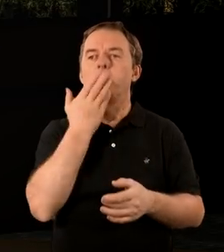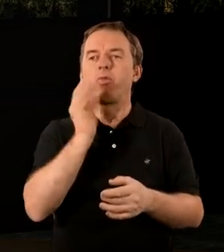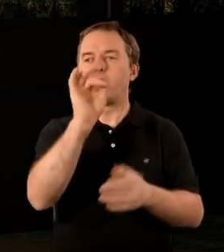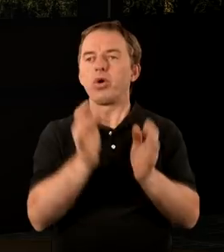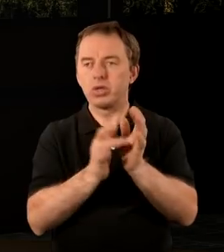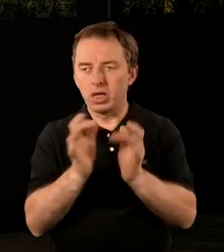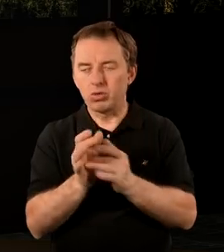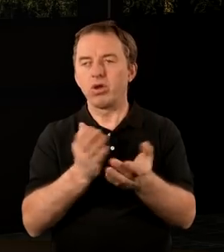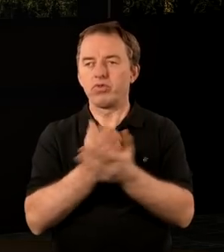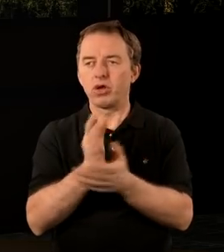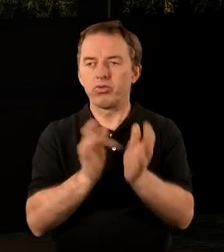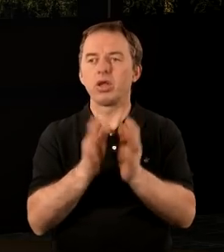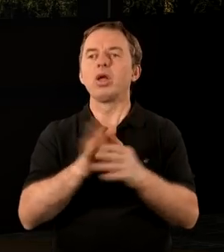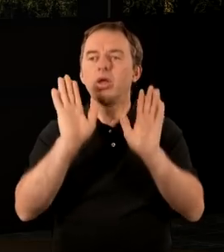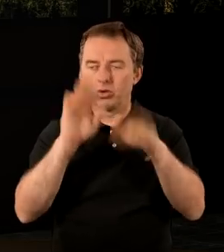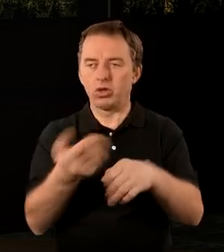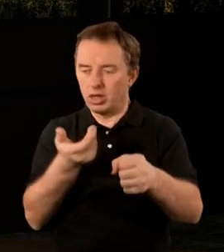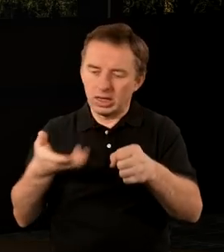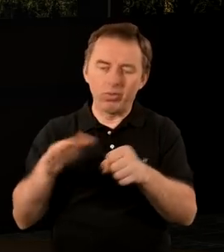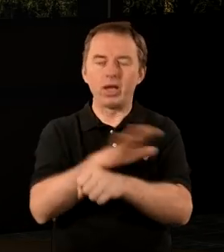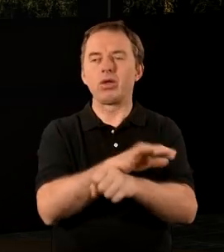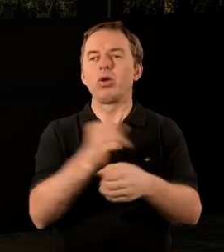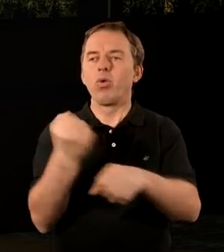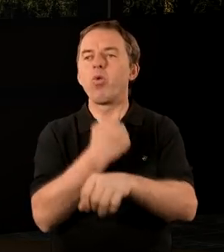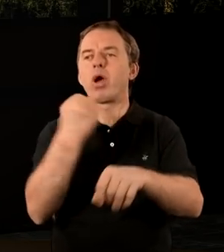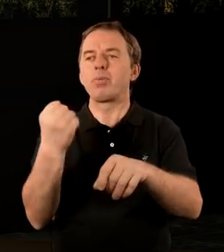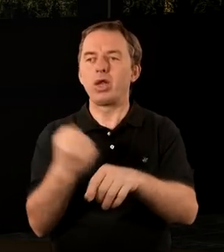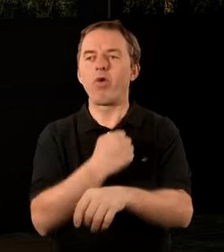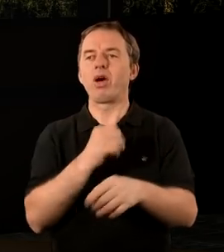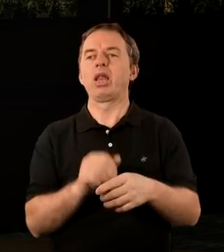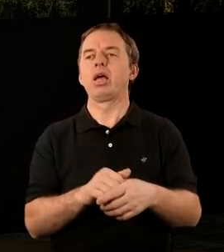uwierzył w Jezusa Chrystusa, został zgładzony, ukamienowany.